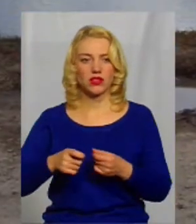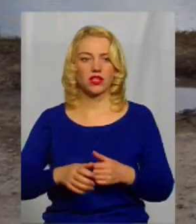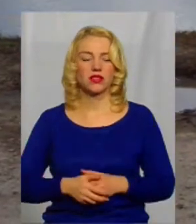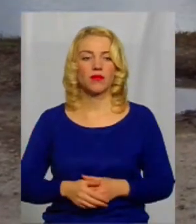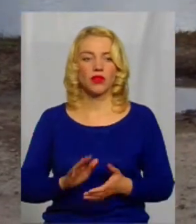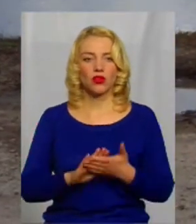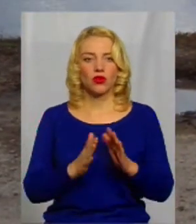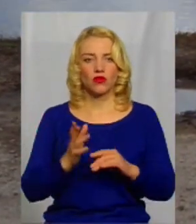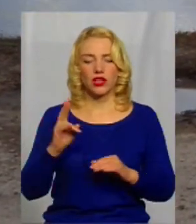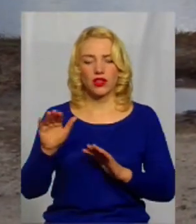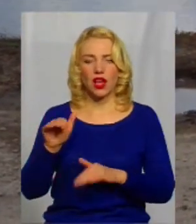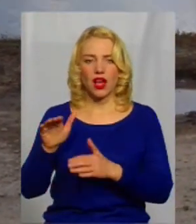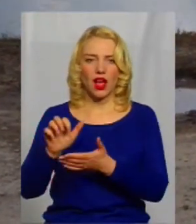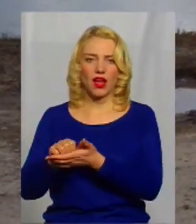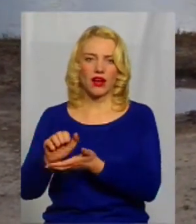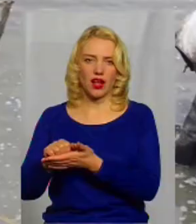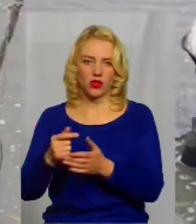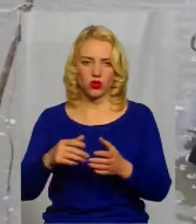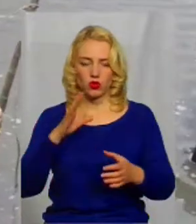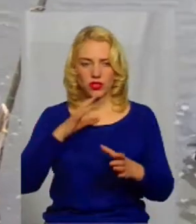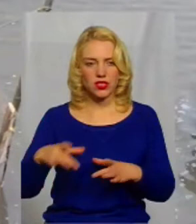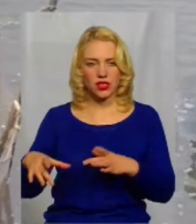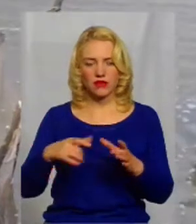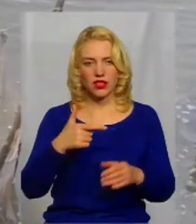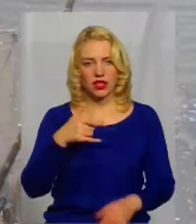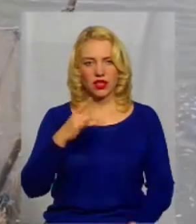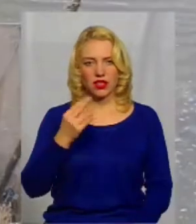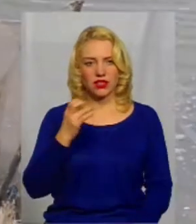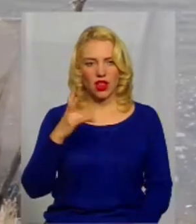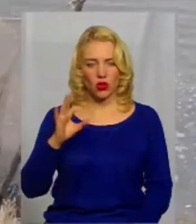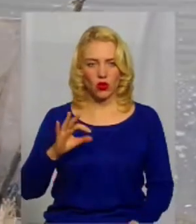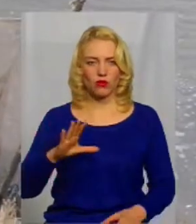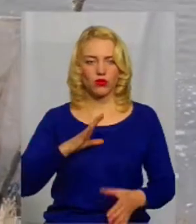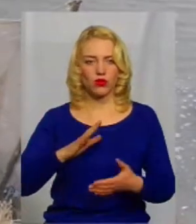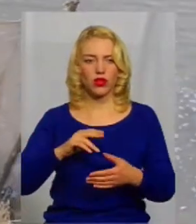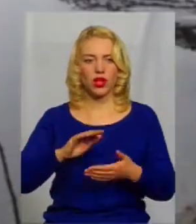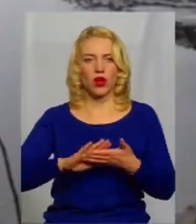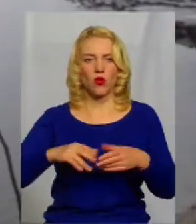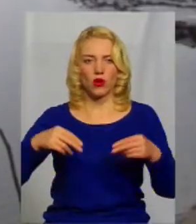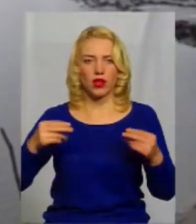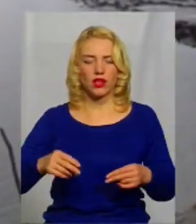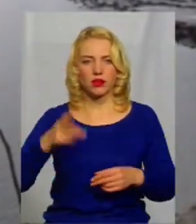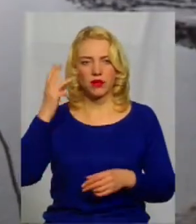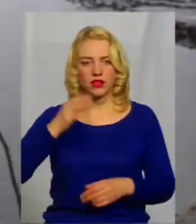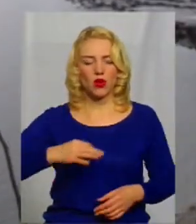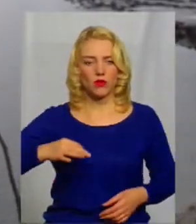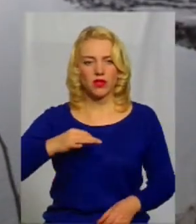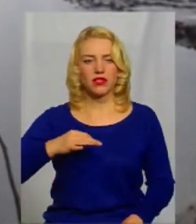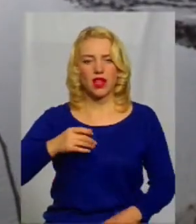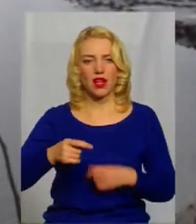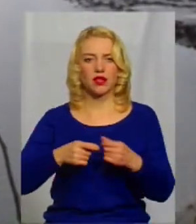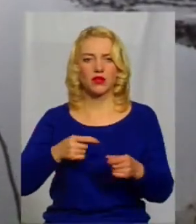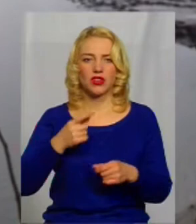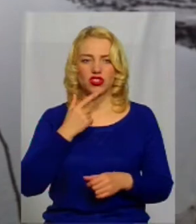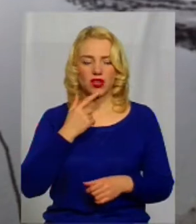Договори на оренду ставків біля села Гриценке «Спад Хмельницьк Рибгосп» були укладені Хмельницькою обласною адміністрацією у червні